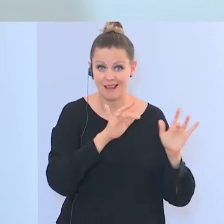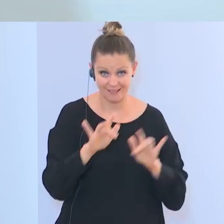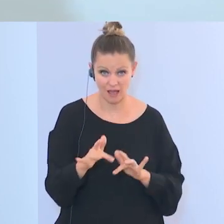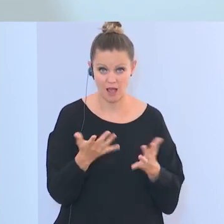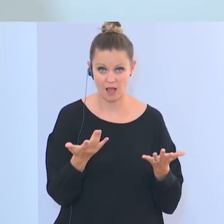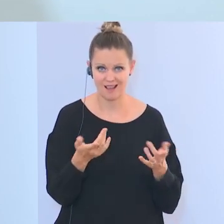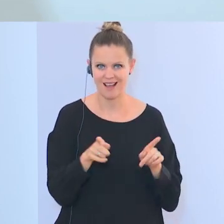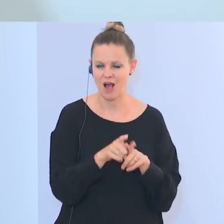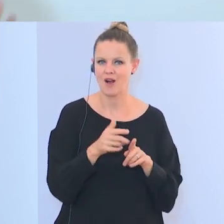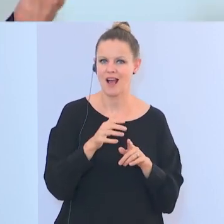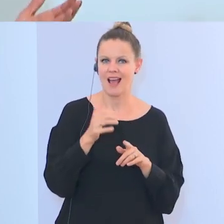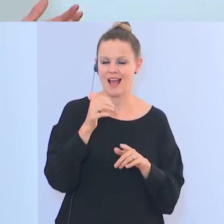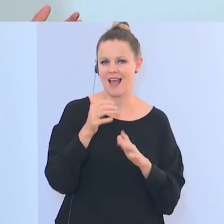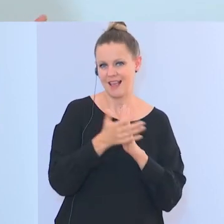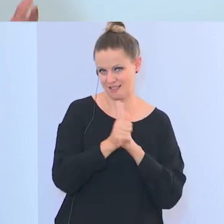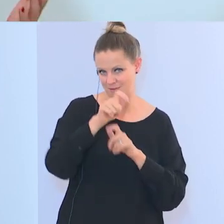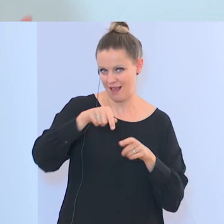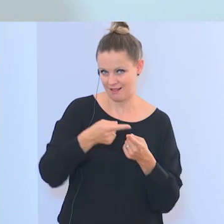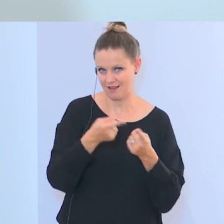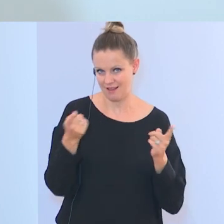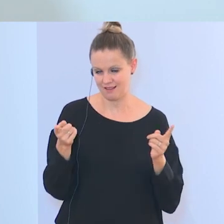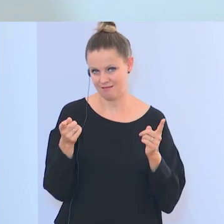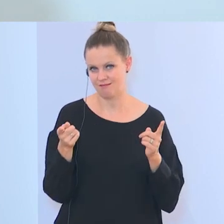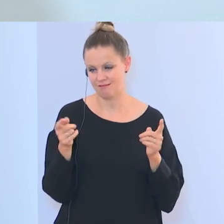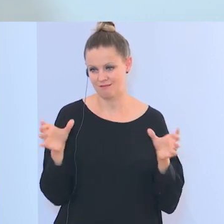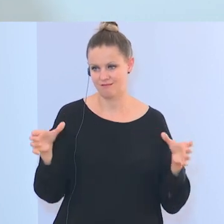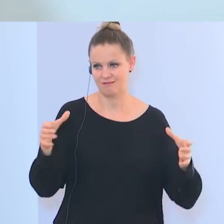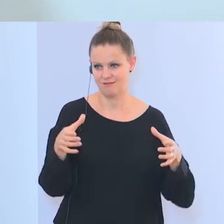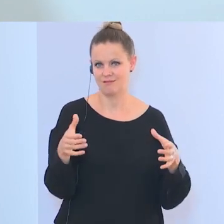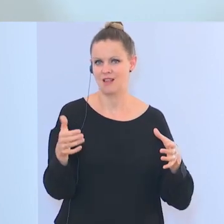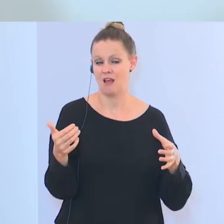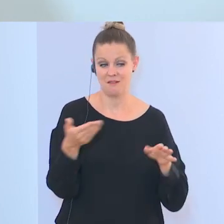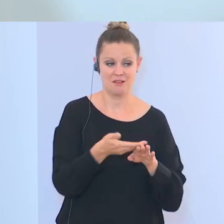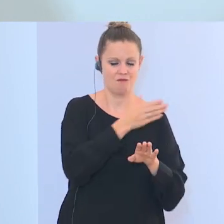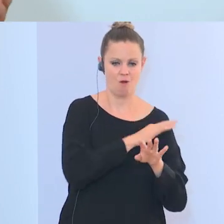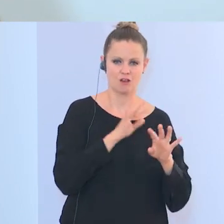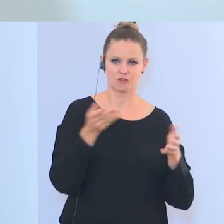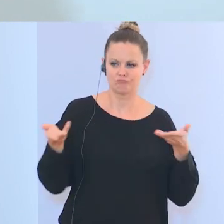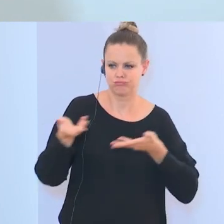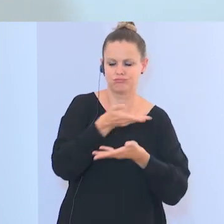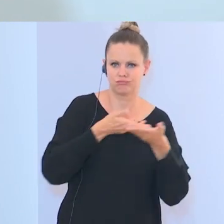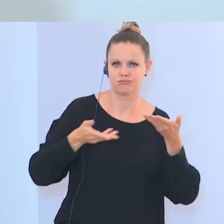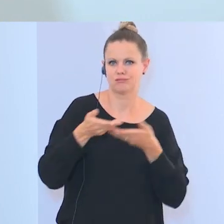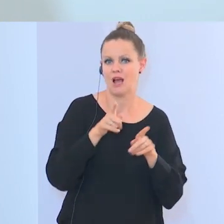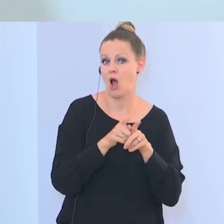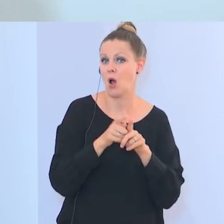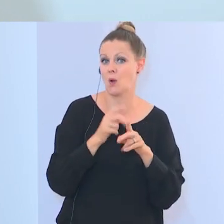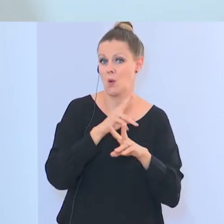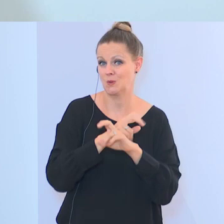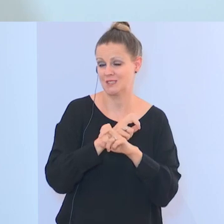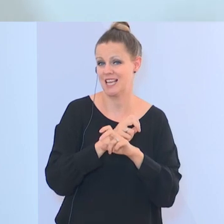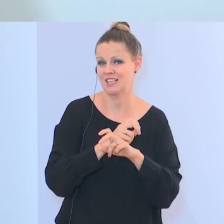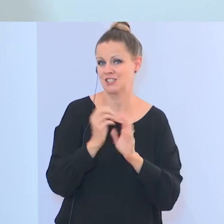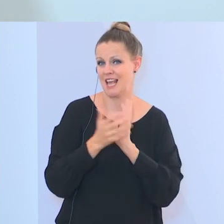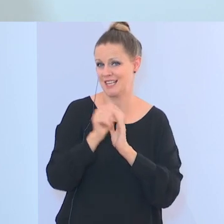auch die Expertinnen und Experten und im Übrigen auch das Expertengremium, das ich vorher getroffen habe, wo auch österreichische Experten